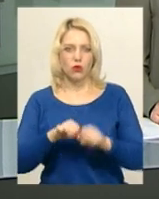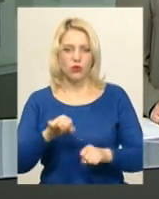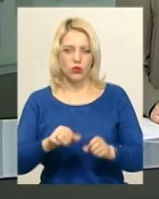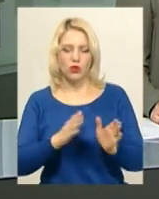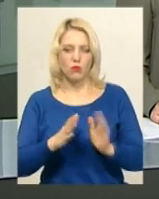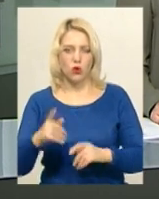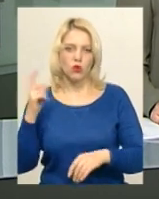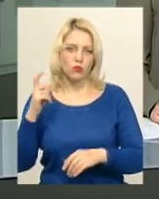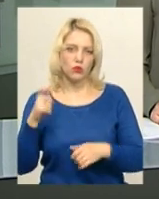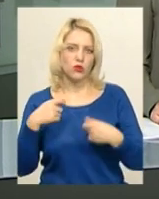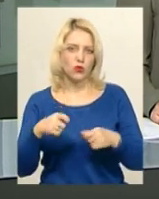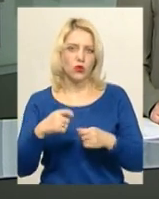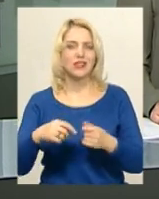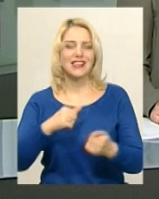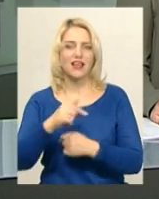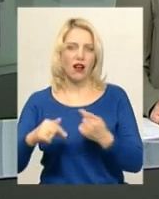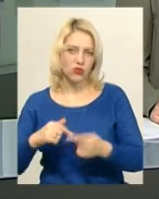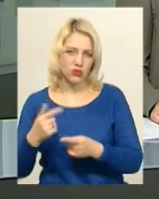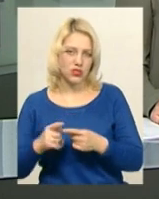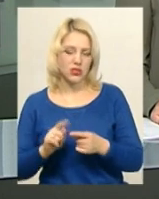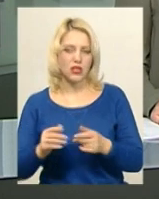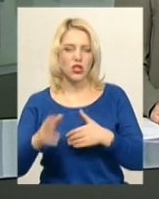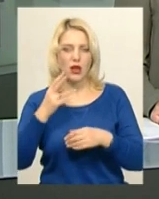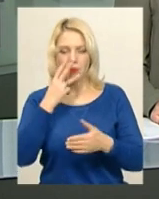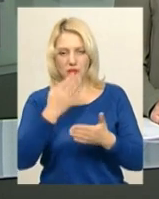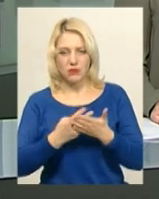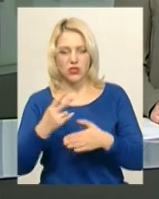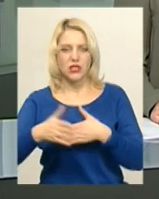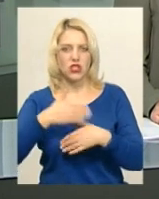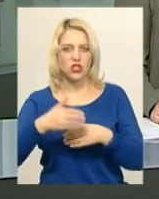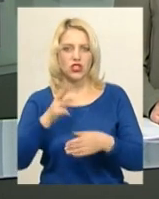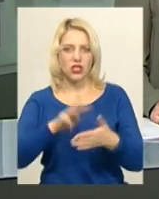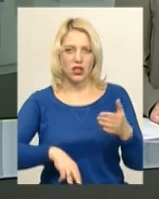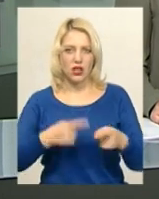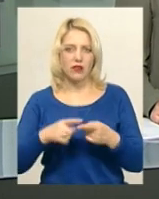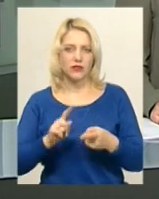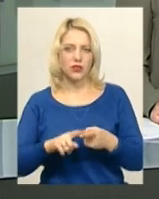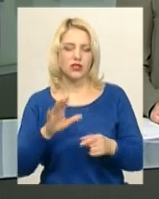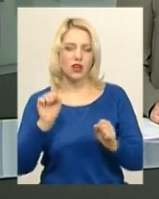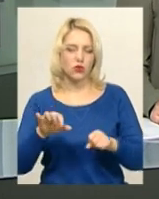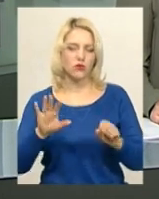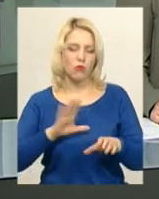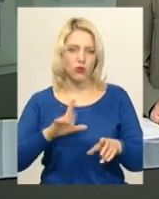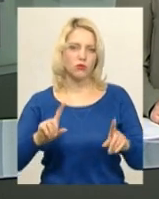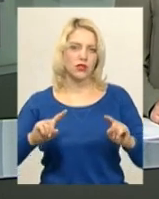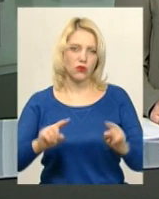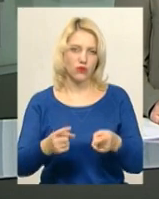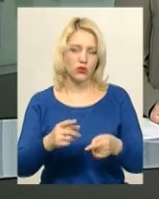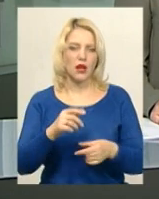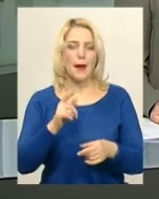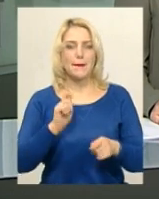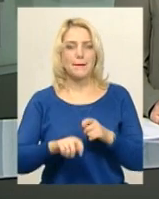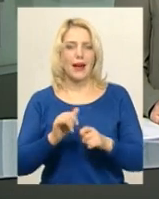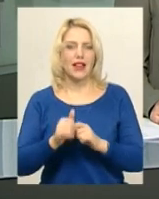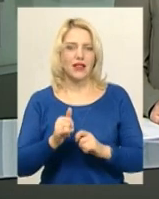господарської діяльності. Санкція статті передбачає штраф. Також згідно з рішенням суду, у чоловіків можуть конфіскувати як пальне, так і